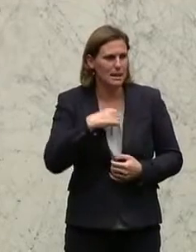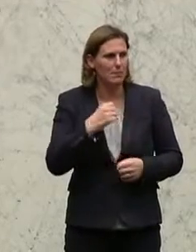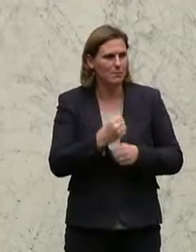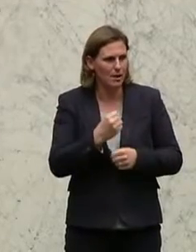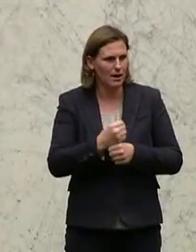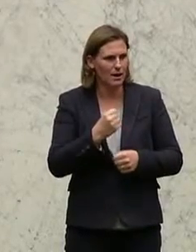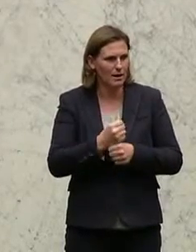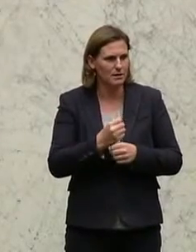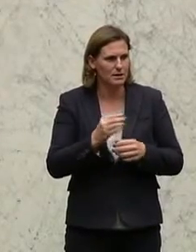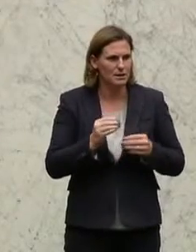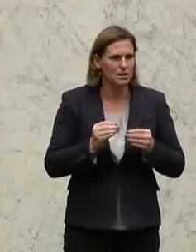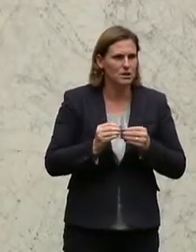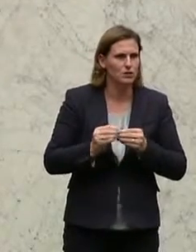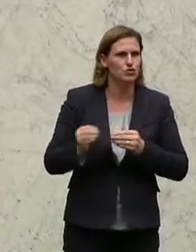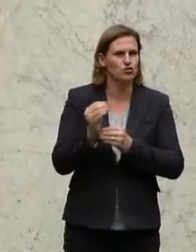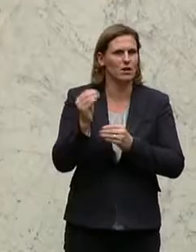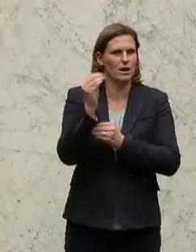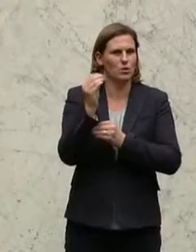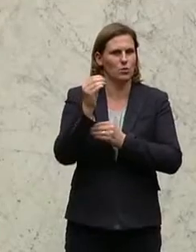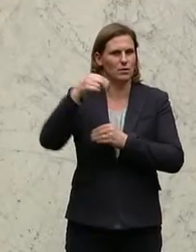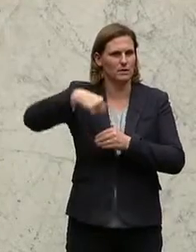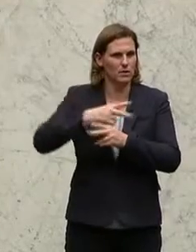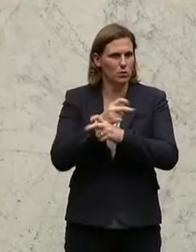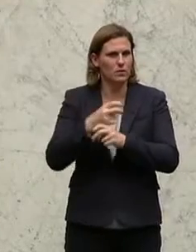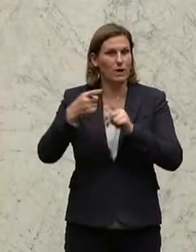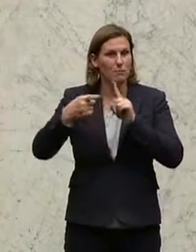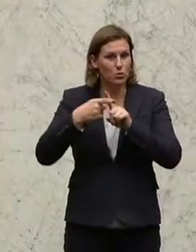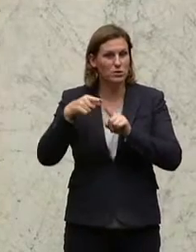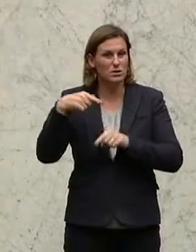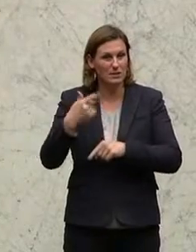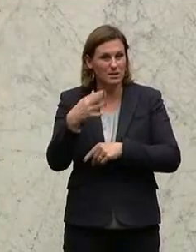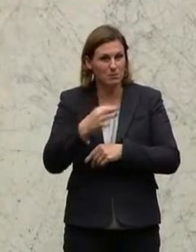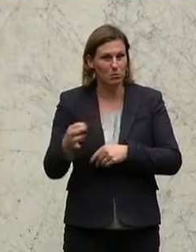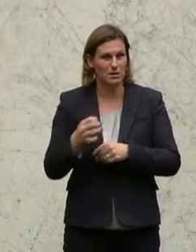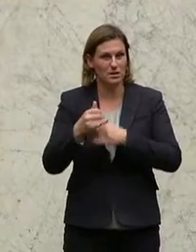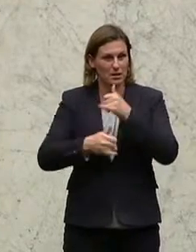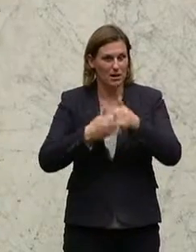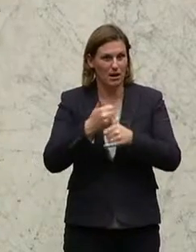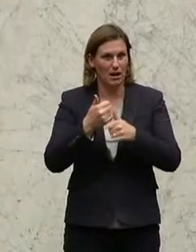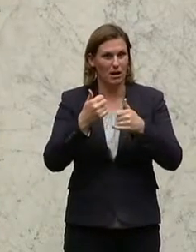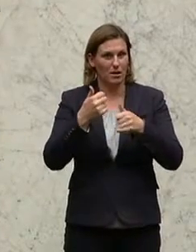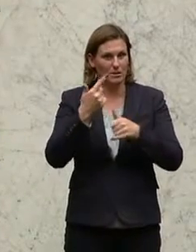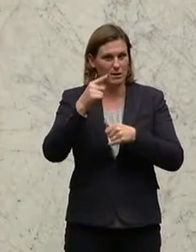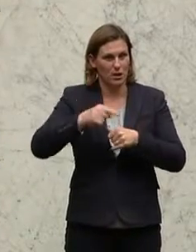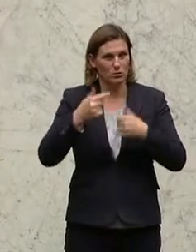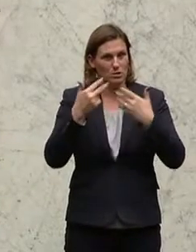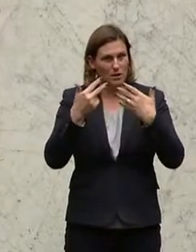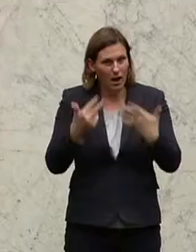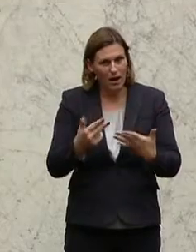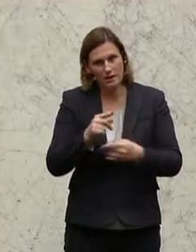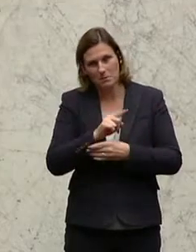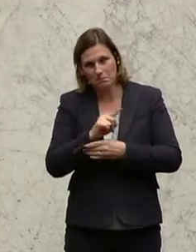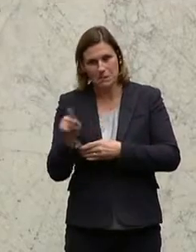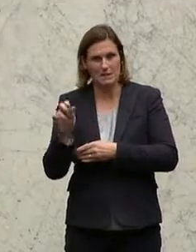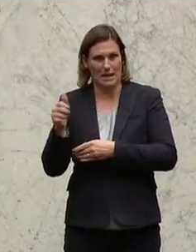es ist die Steigerung in Niederösterreich war plus 20 Prozent zwischen dem Jahr 2008 und 2011. Sie dürfen nicht